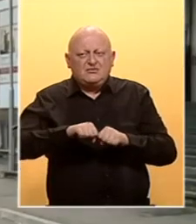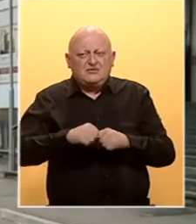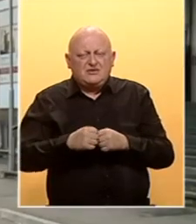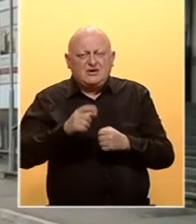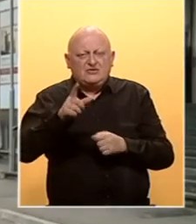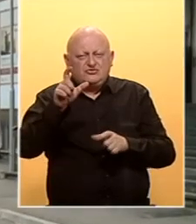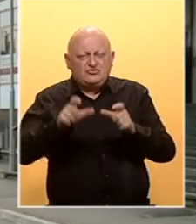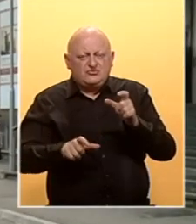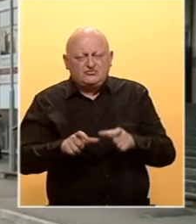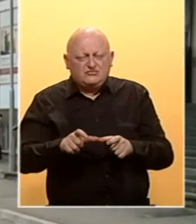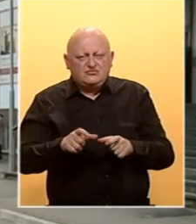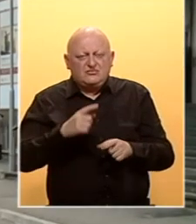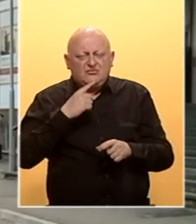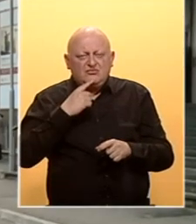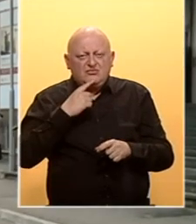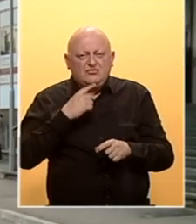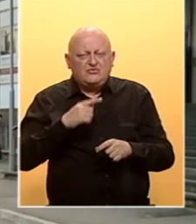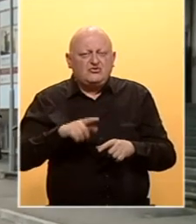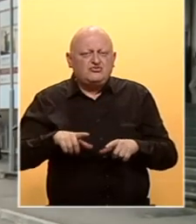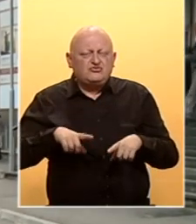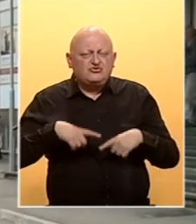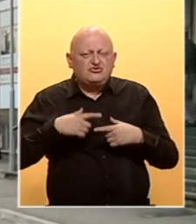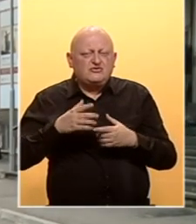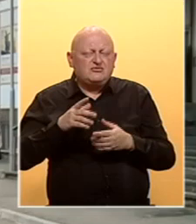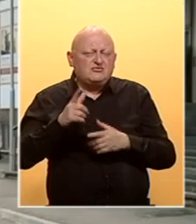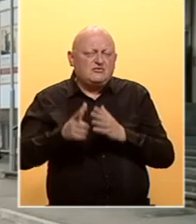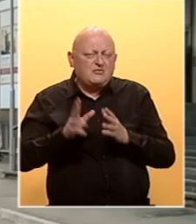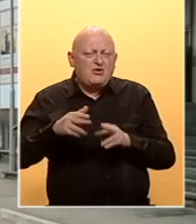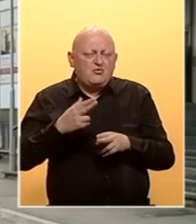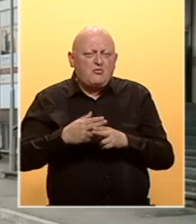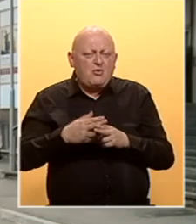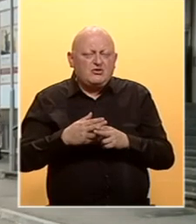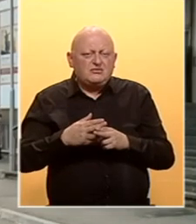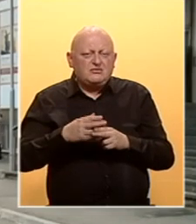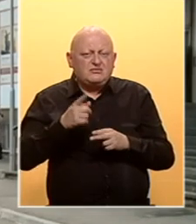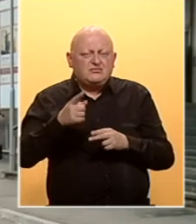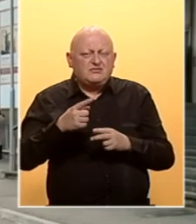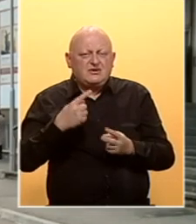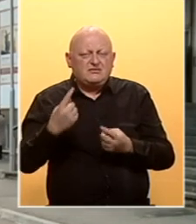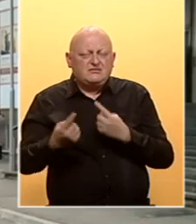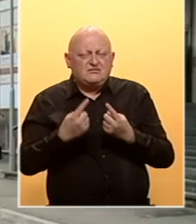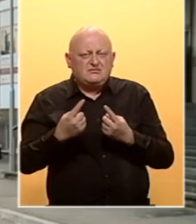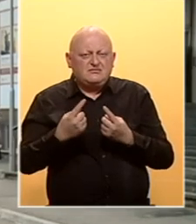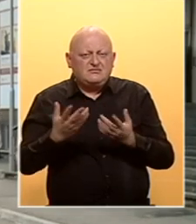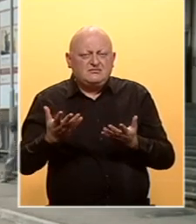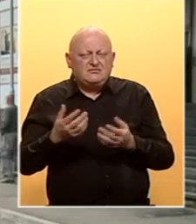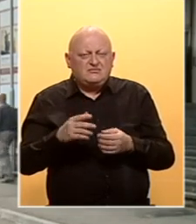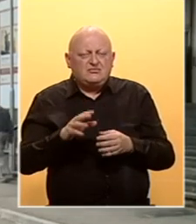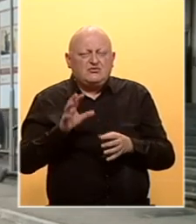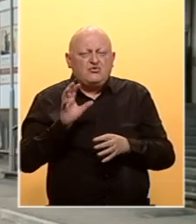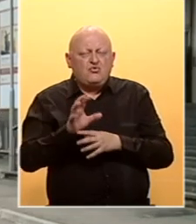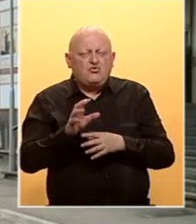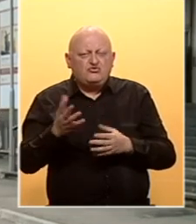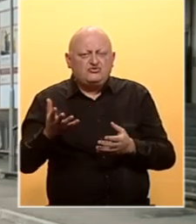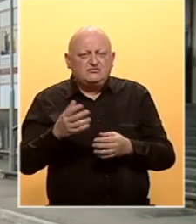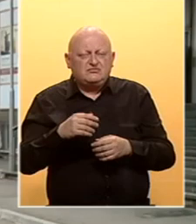upravo osobe koje su u odrežnoj životnoj dobi ili imaju odrežne bolesti koje ta stanja, odnosno ti faktori koji izvana utječu, bilo da se